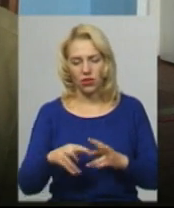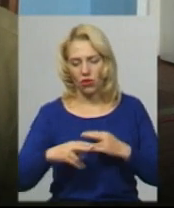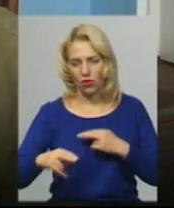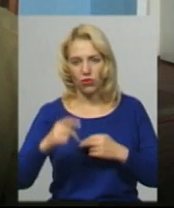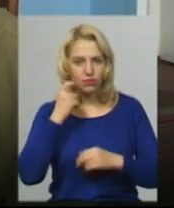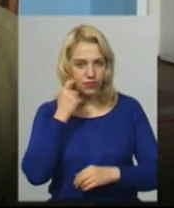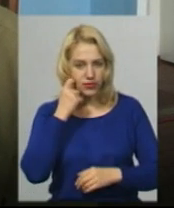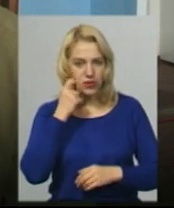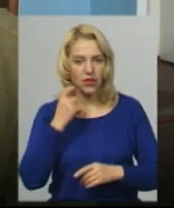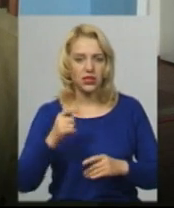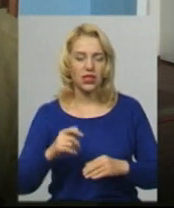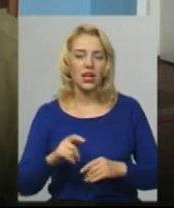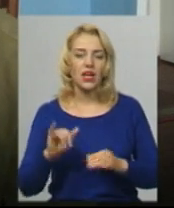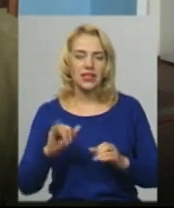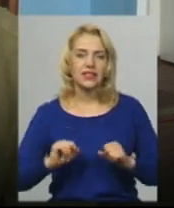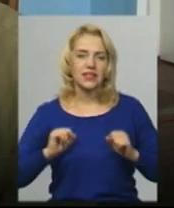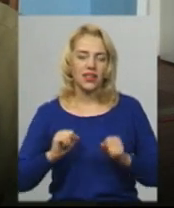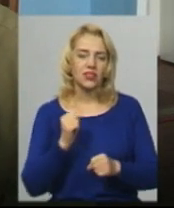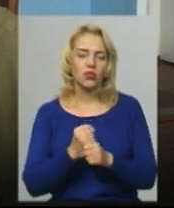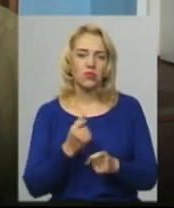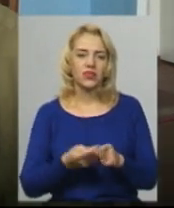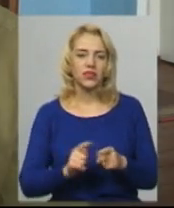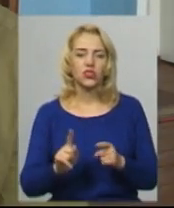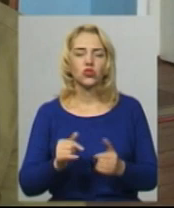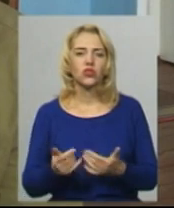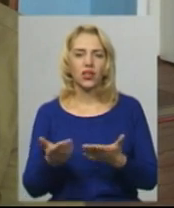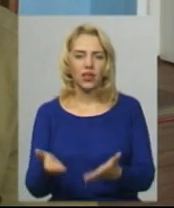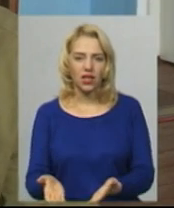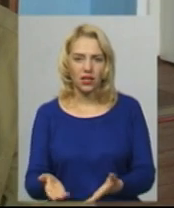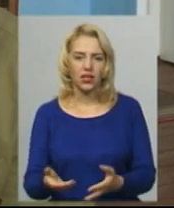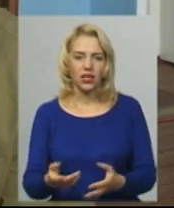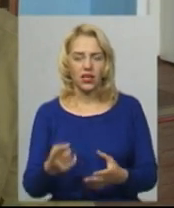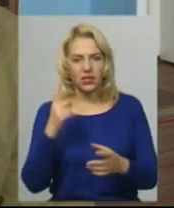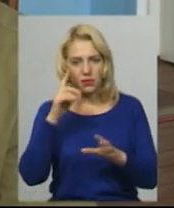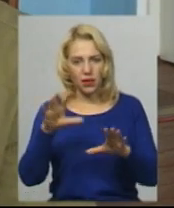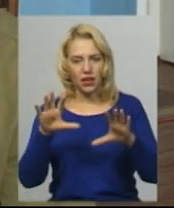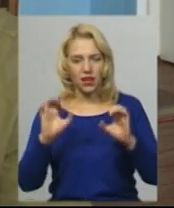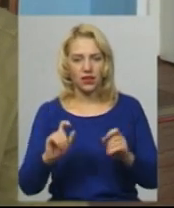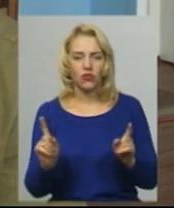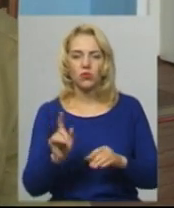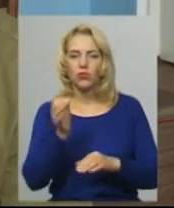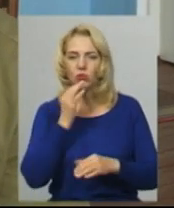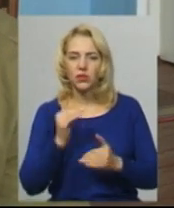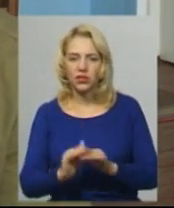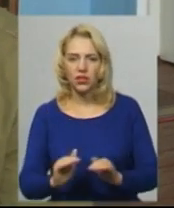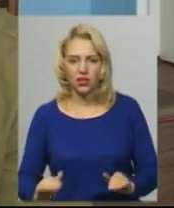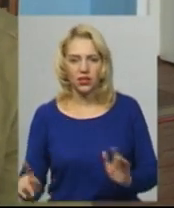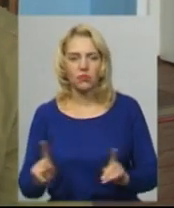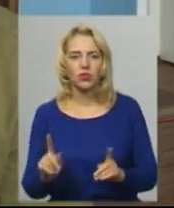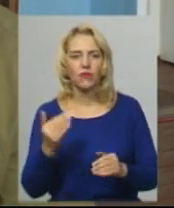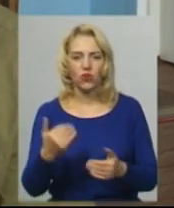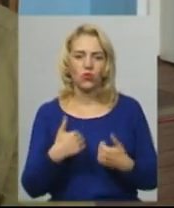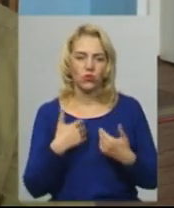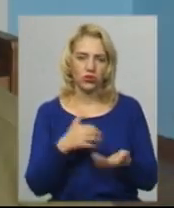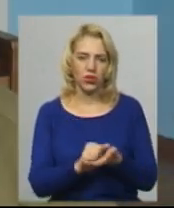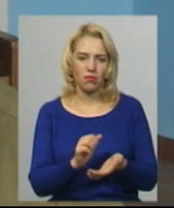і стараюся робити те, що для них сприятливо, що для них подобається. Чим вони хочуть